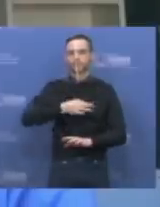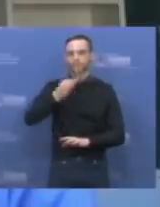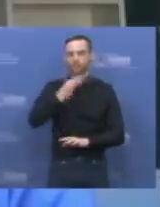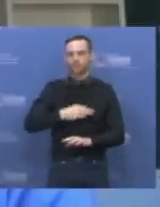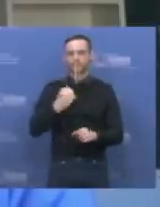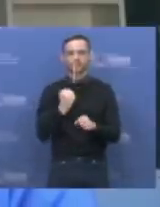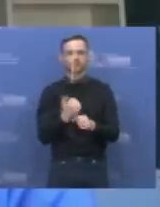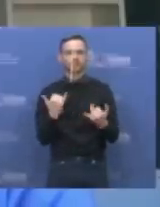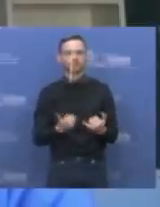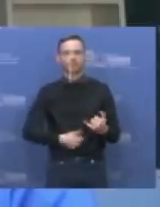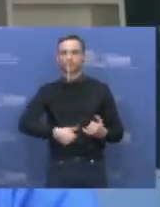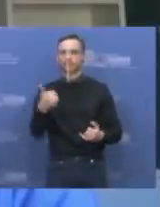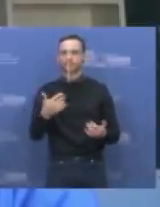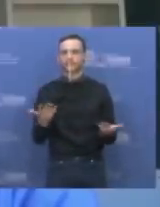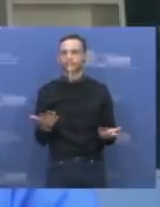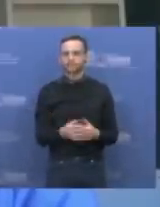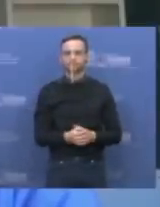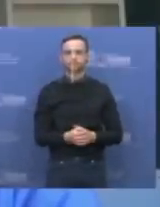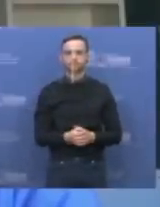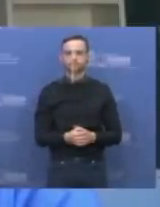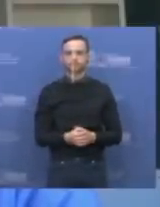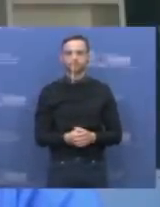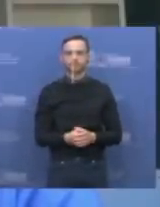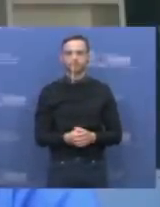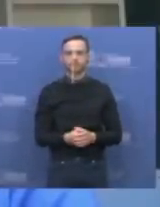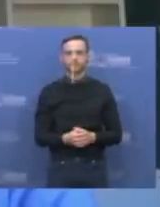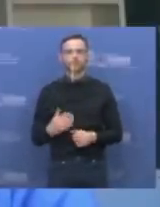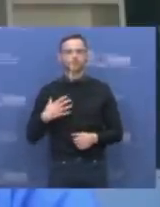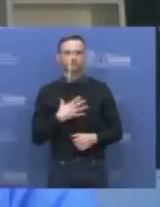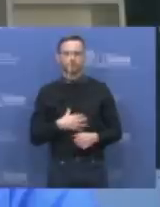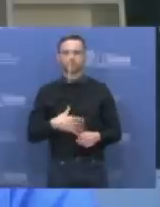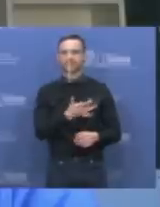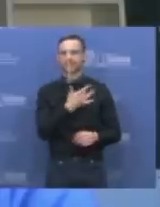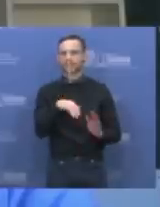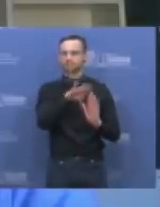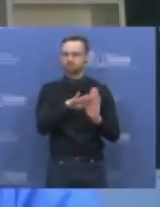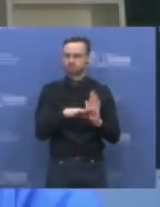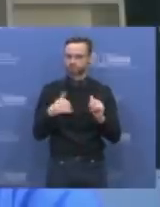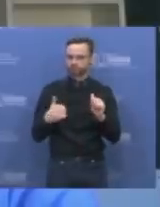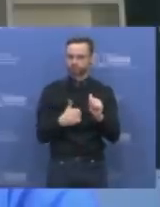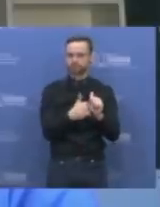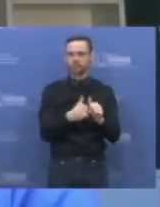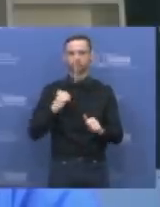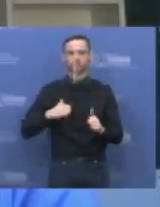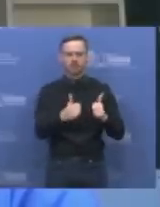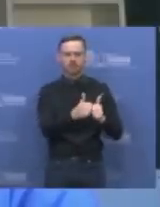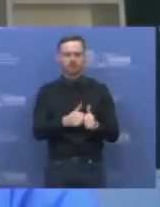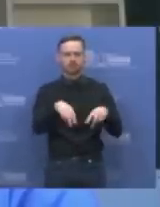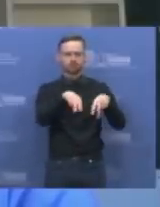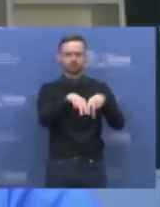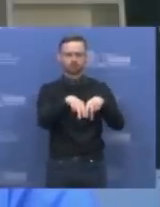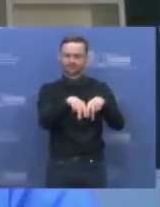priemonė apsisaugyti nuo viruso, laikytis socialinio atstumo, vengti žmonių